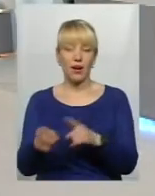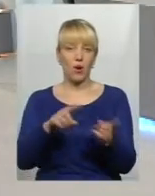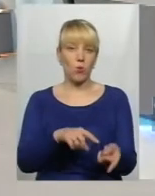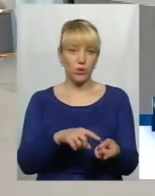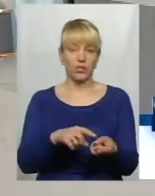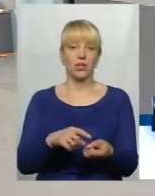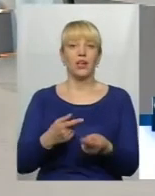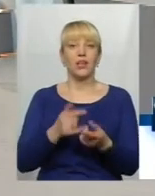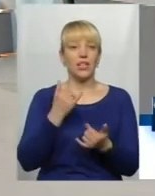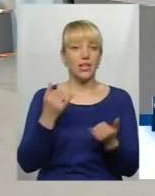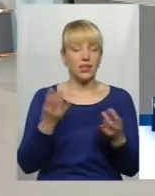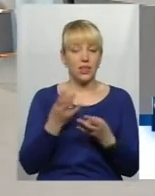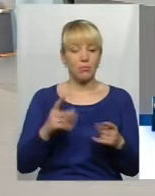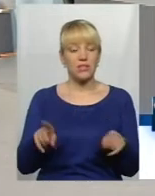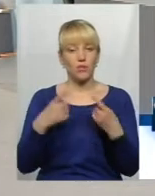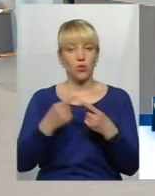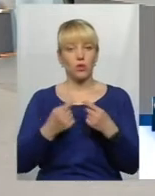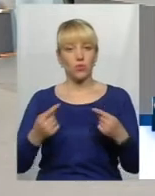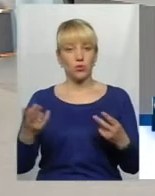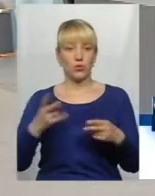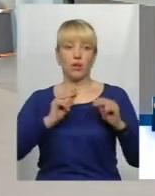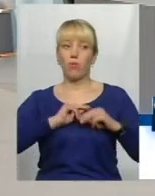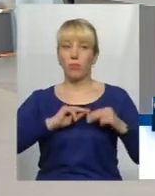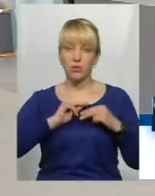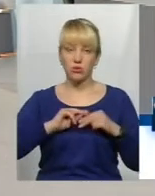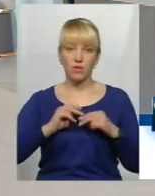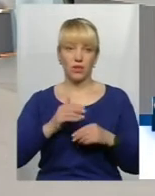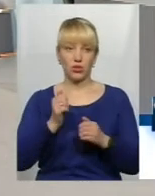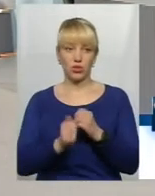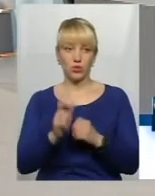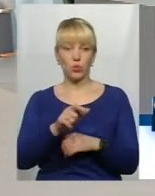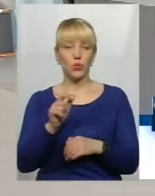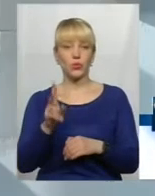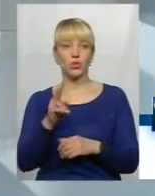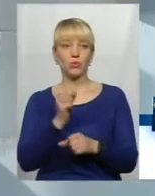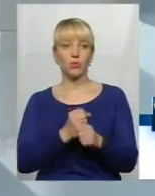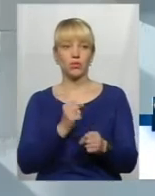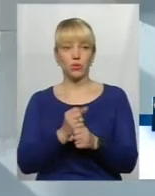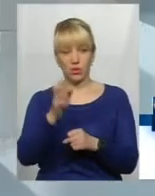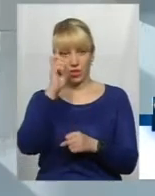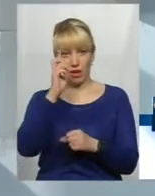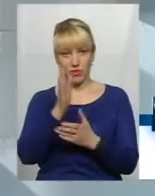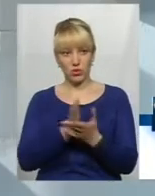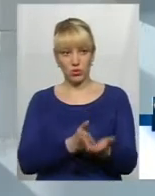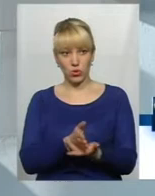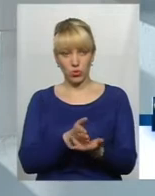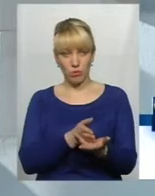Тобто, треба створювати продукт, треба працювати. Дуже часто люди, які працюють, особливо на держслужбі, вони,